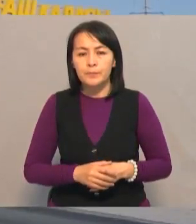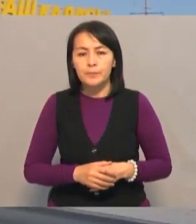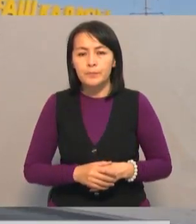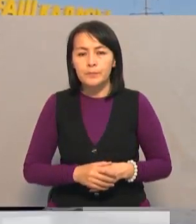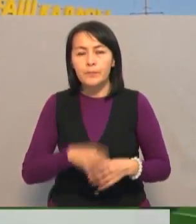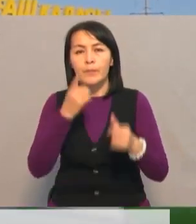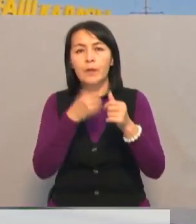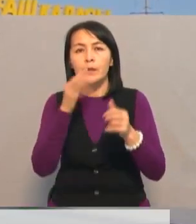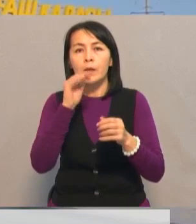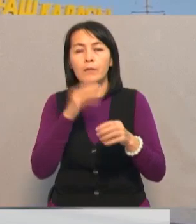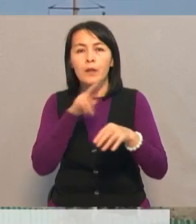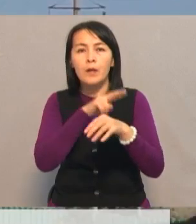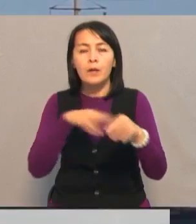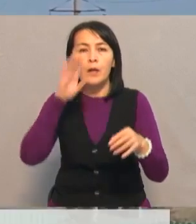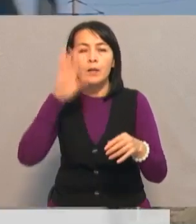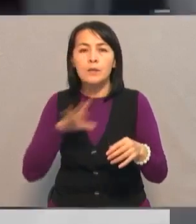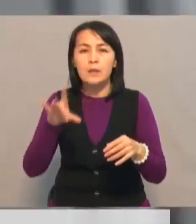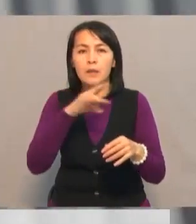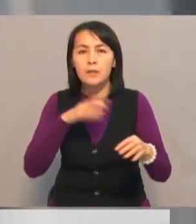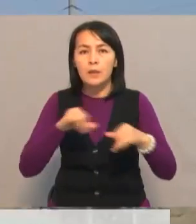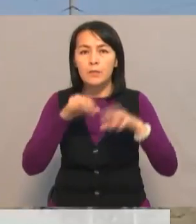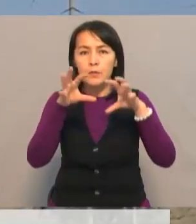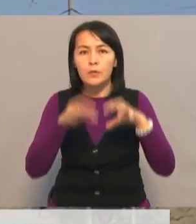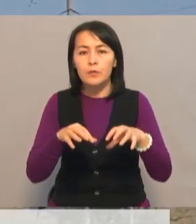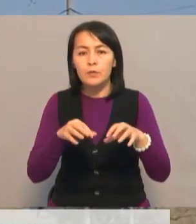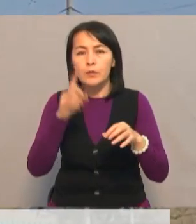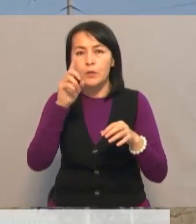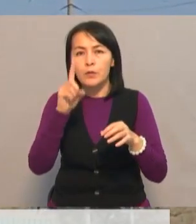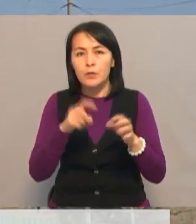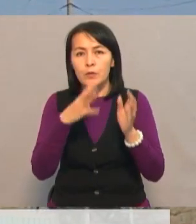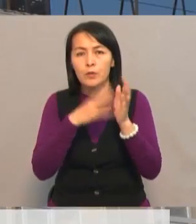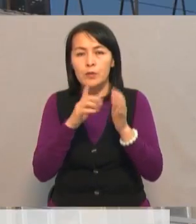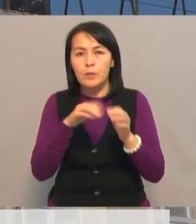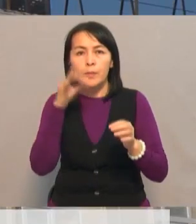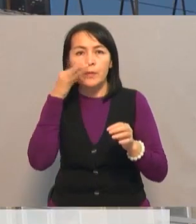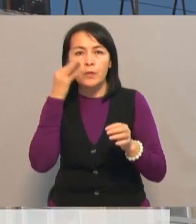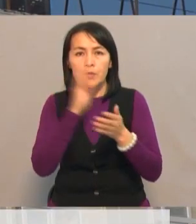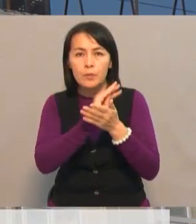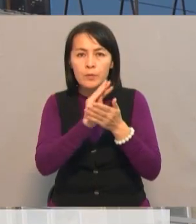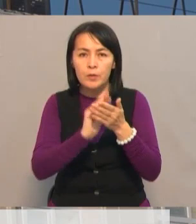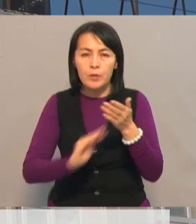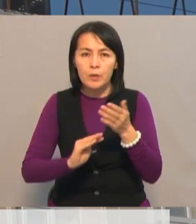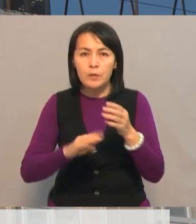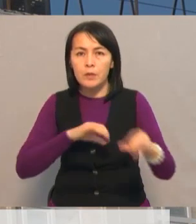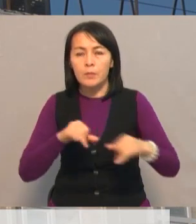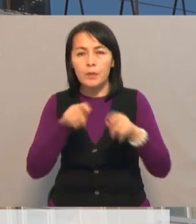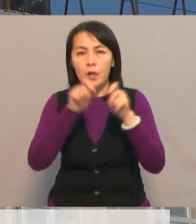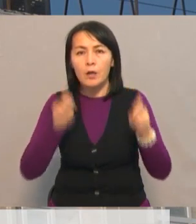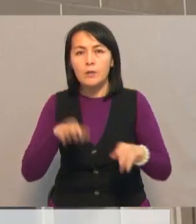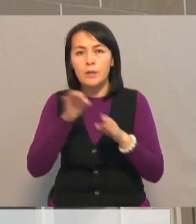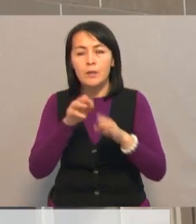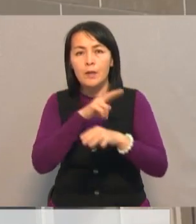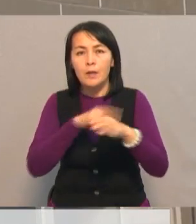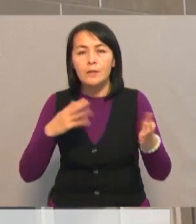Атаған фактыны, полициялер Қазастан Смоликасының қымыстық кодексінің 90-ші баба алаяқтақ бойынша түркеуге алды қымысты ашу мақсатында